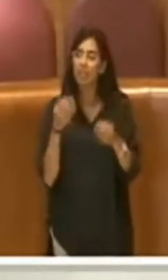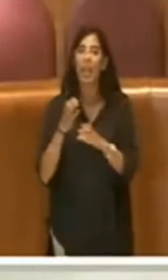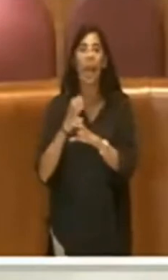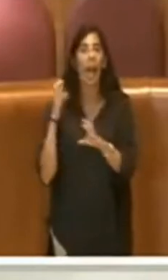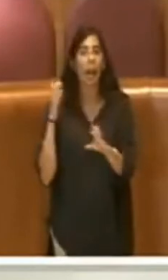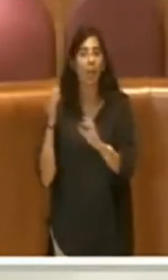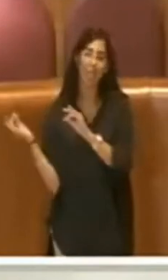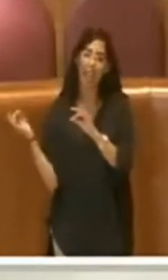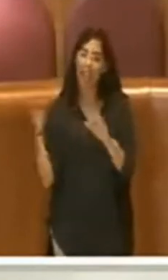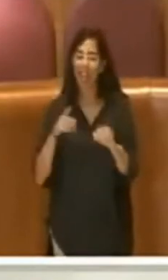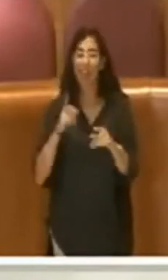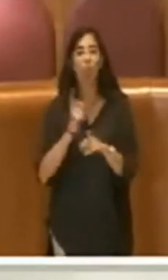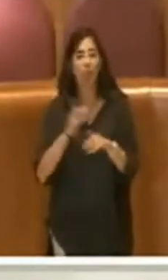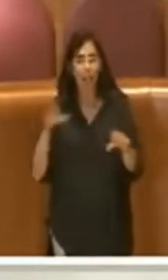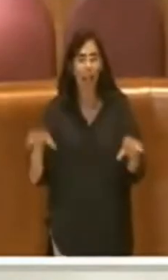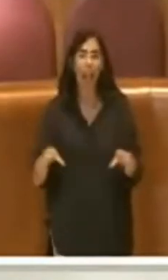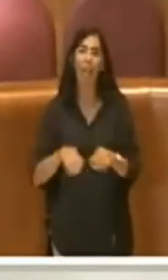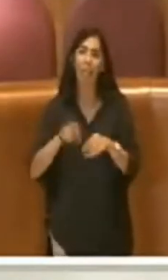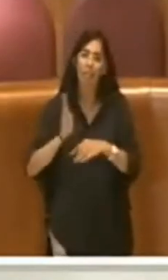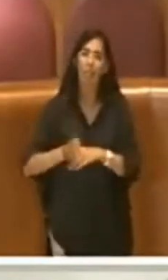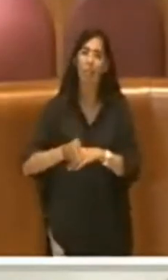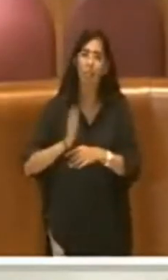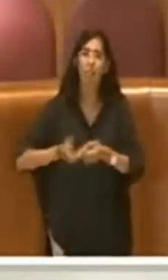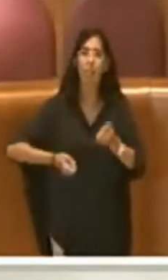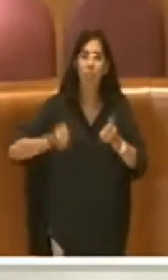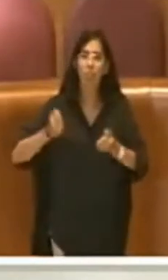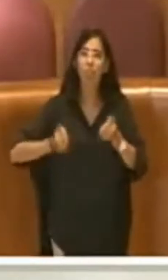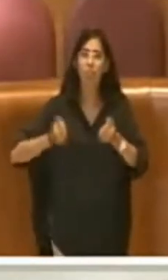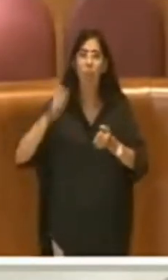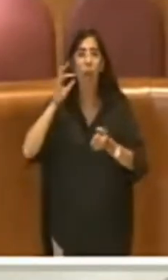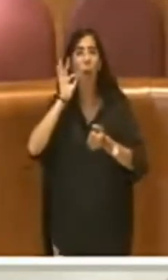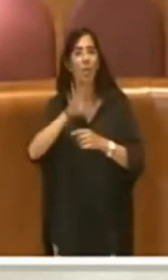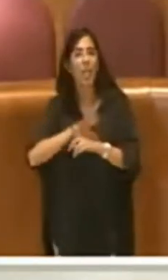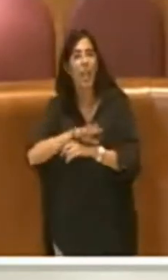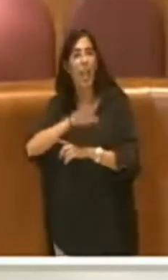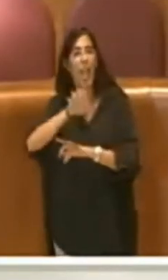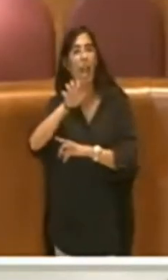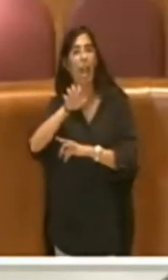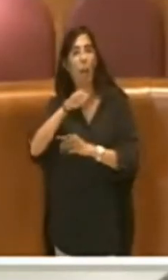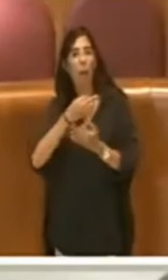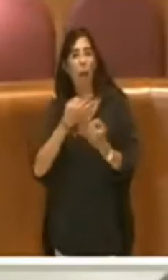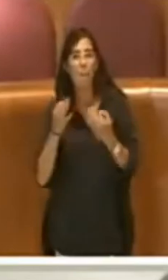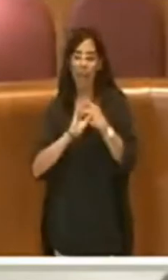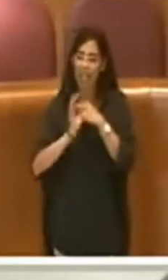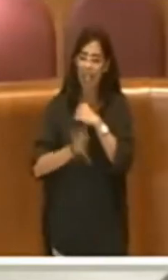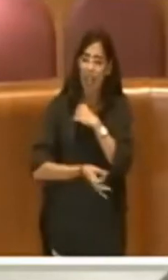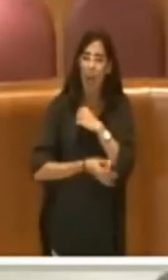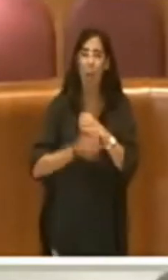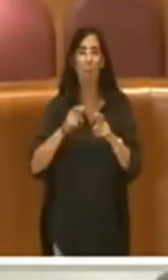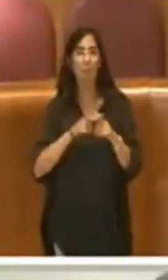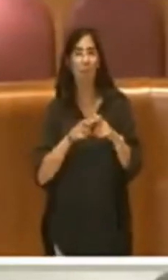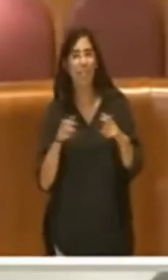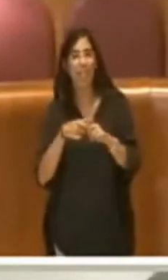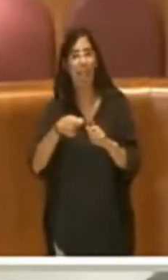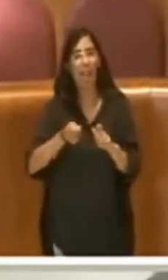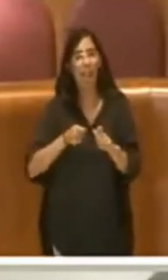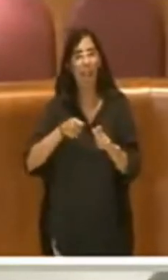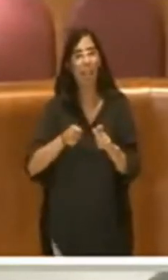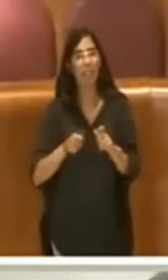dovevano macinare chilometri per far sì, per far recuperare i chilometri e bigliettazione da parte dell